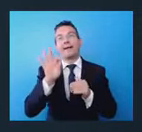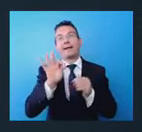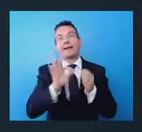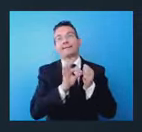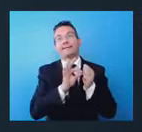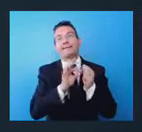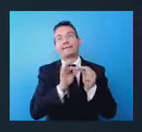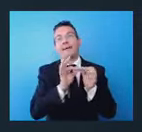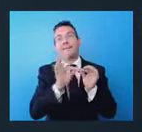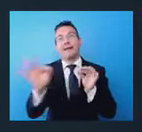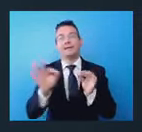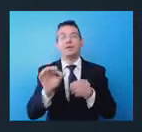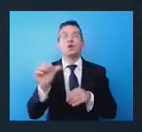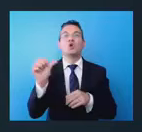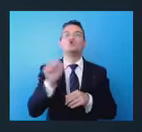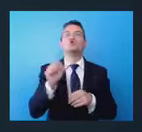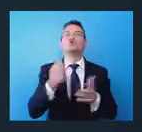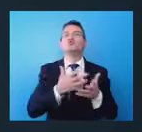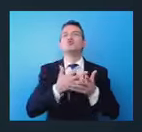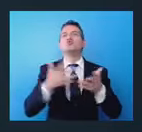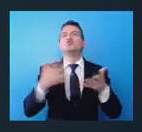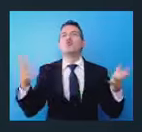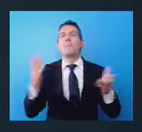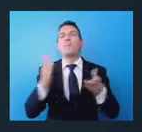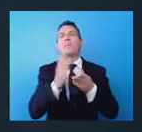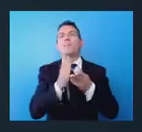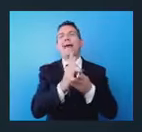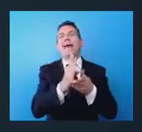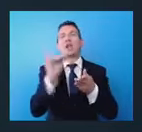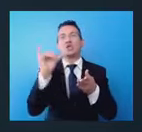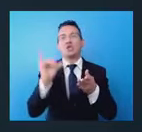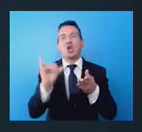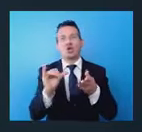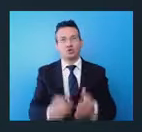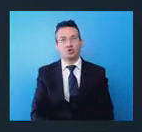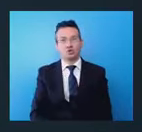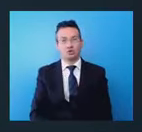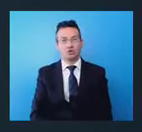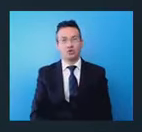yacht. I dati recenti